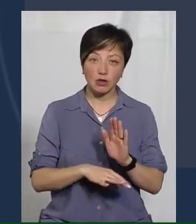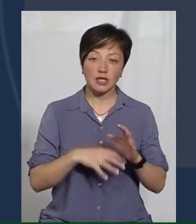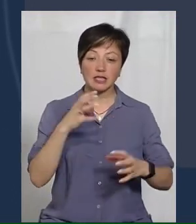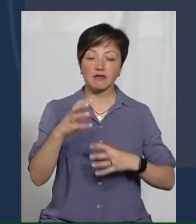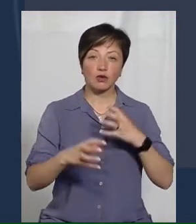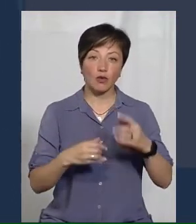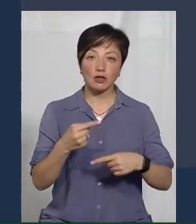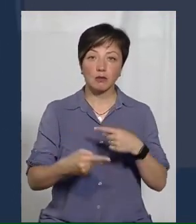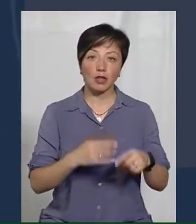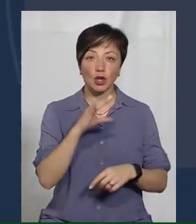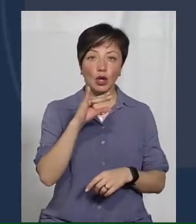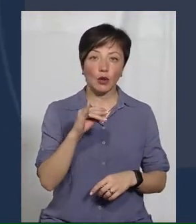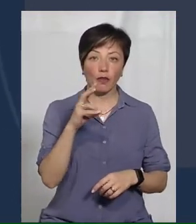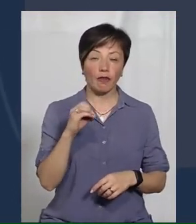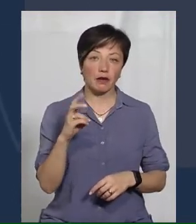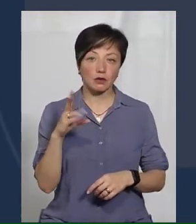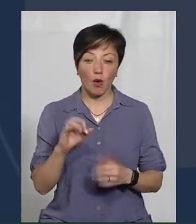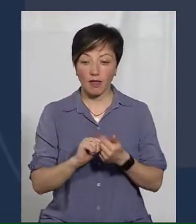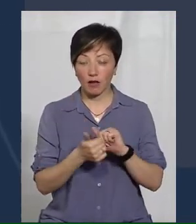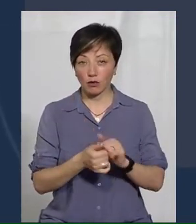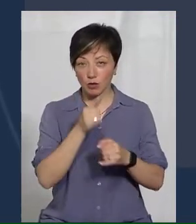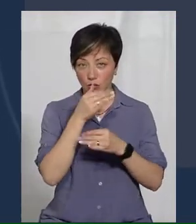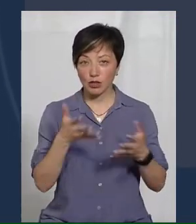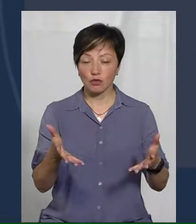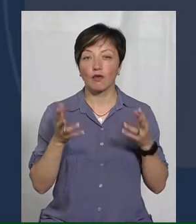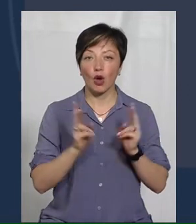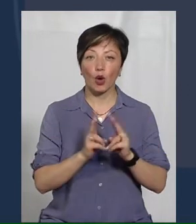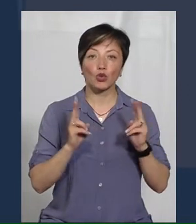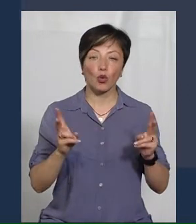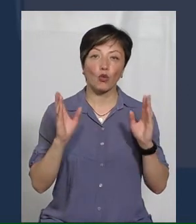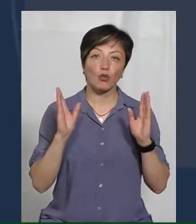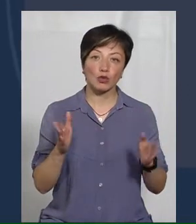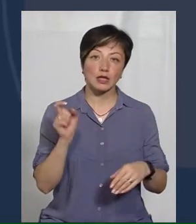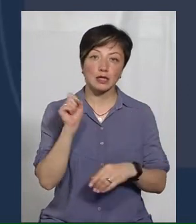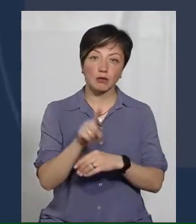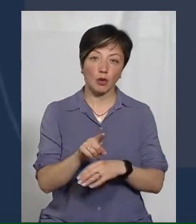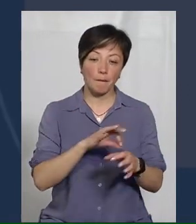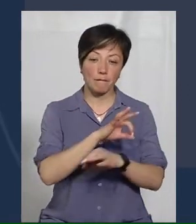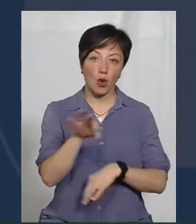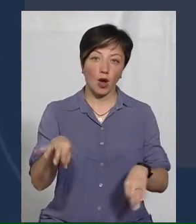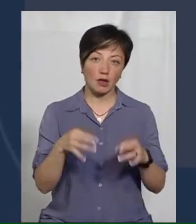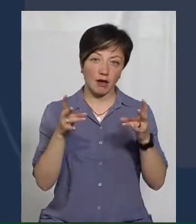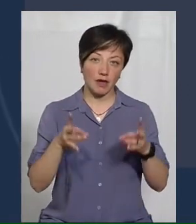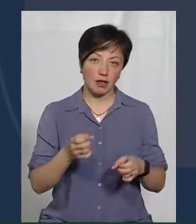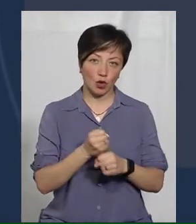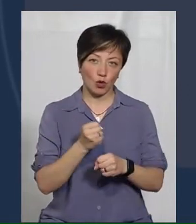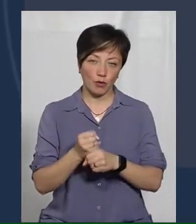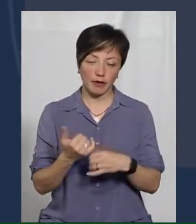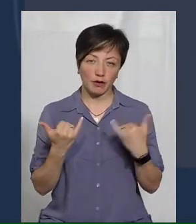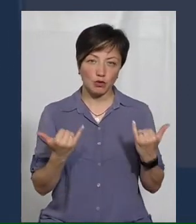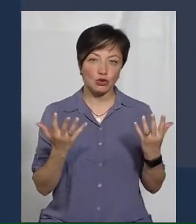спадщини ЮНЕСКО. Натомість вони навіть не можуть з'ясувати, хто буде замовляти проєкт аварійних робіт на